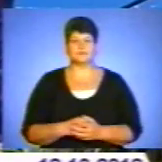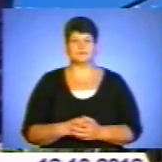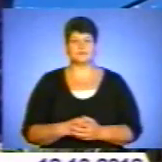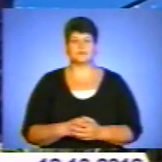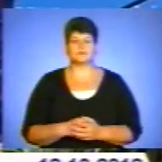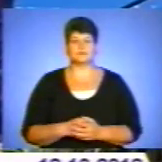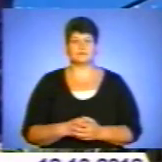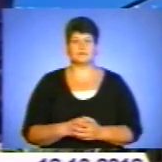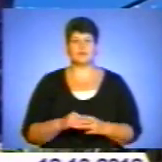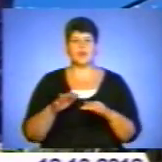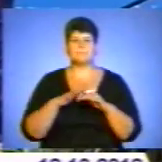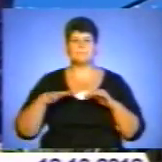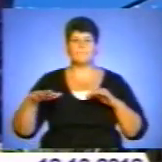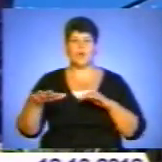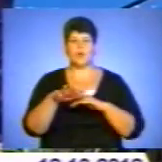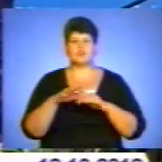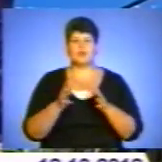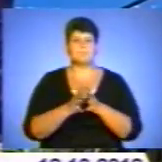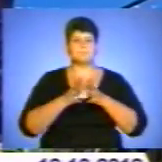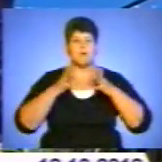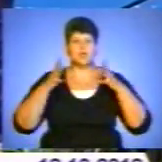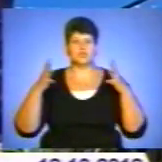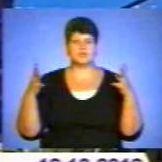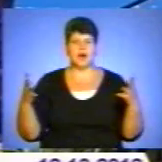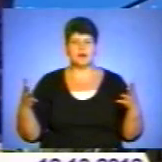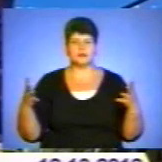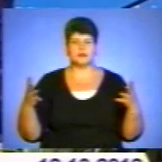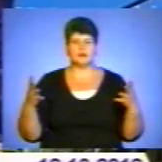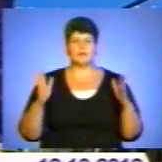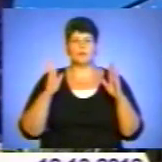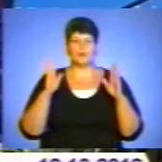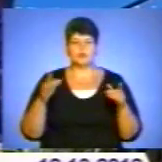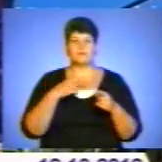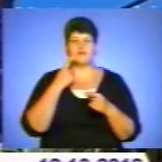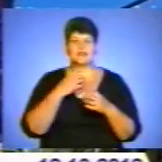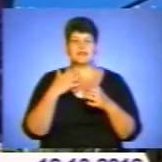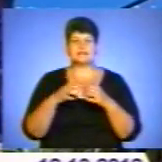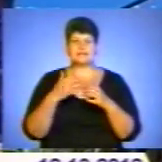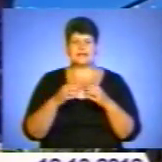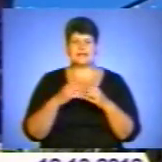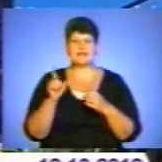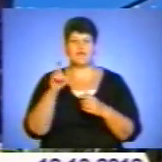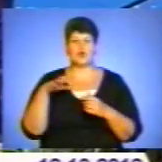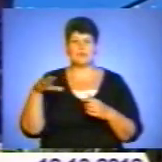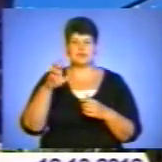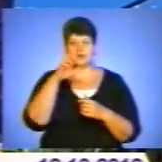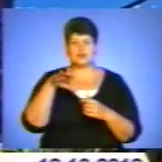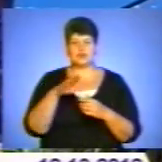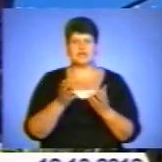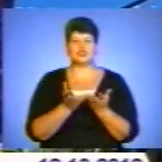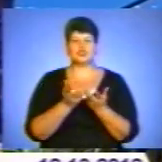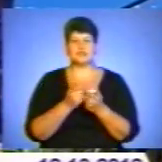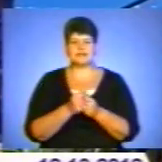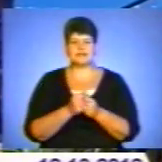Площадь больша – це, будемо говорити, середнеевропейське государство. Числість населения